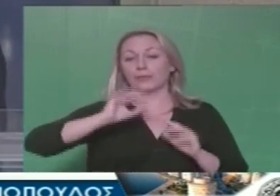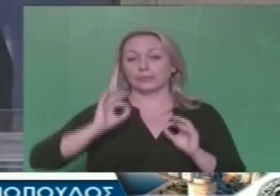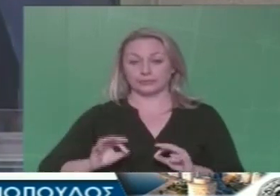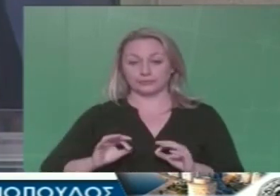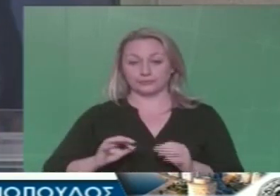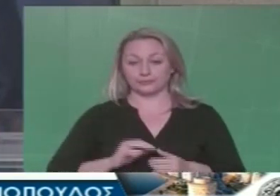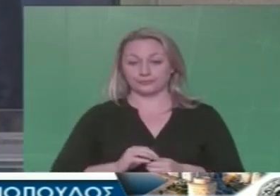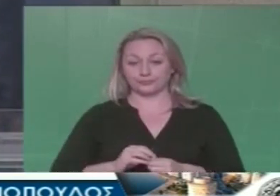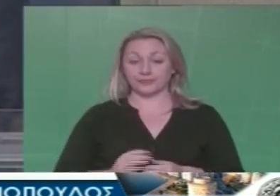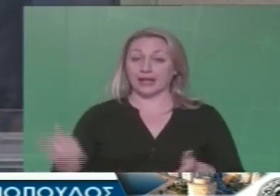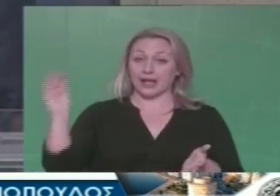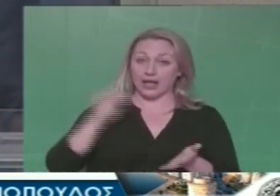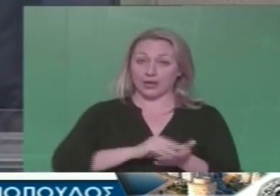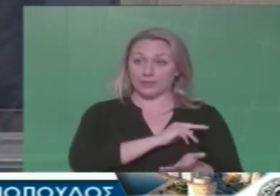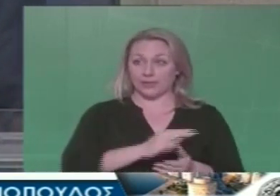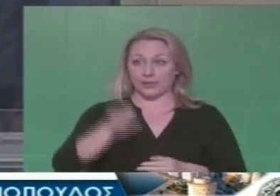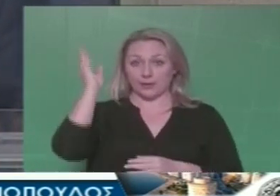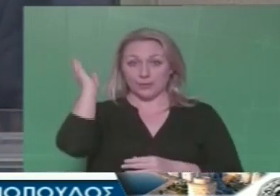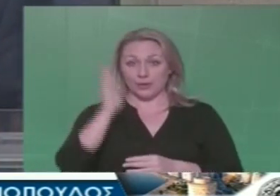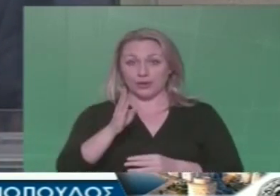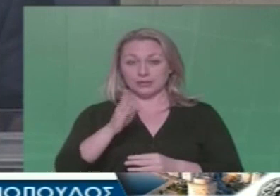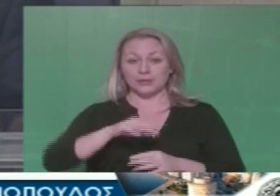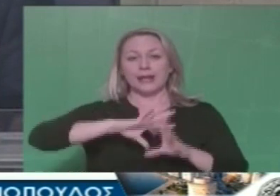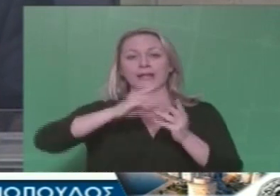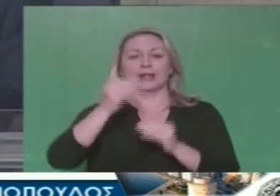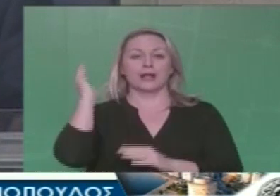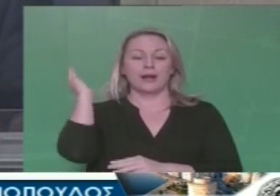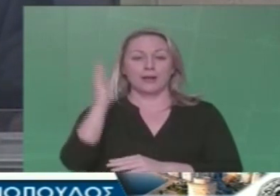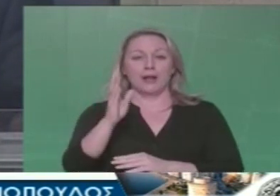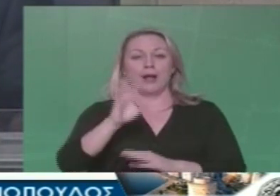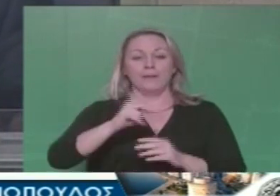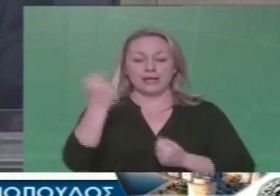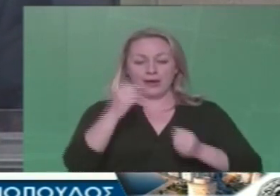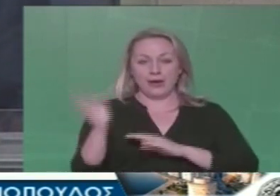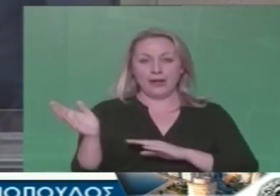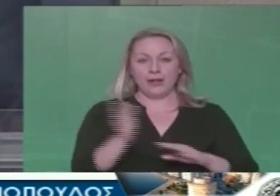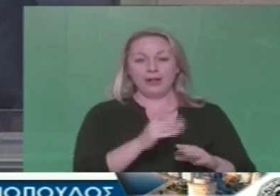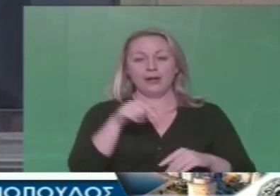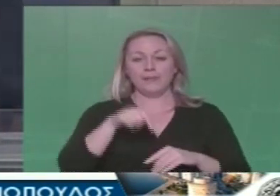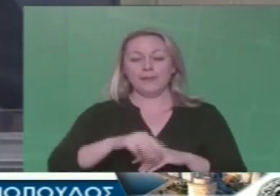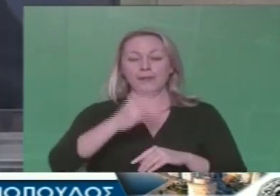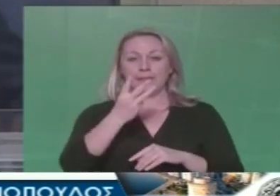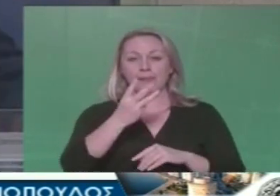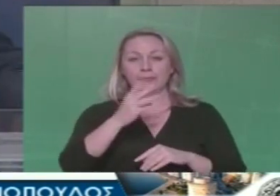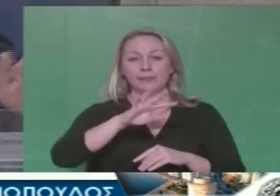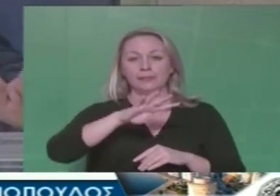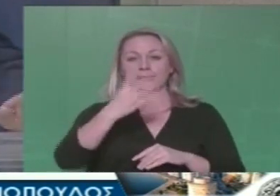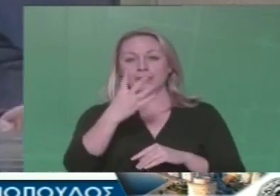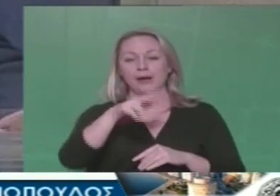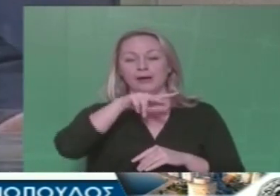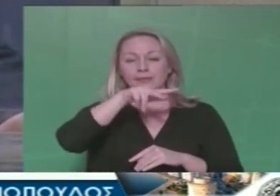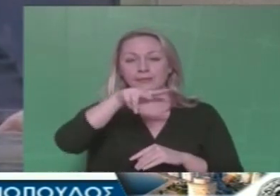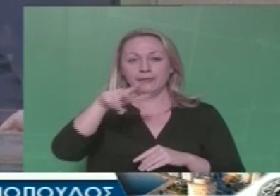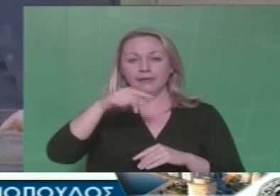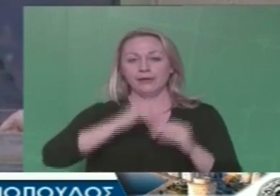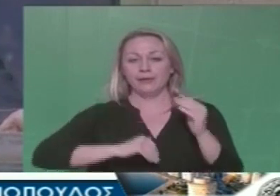Έχουμε, όπως επίσης, εκτόξευση των γενικών άλλων προστήμων εκτός του ΚΟΚ στα 4 περίπου εκατομμύρια. Μιλάμε για